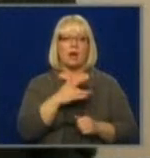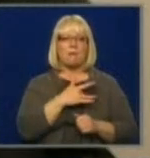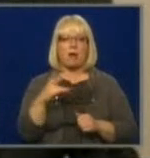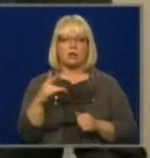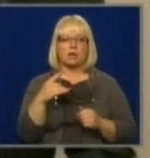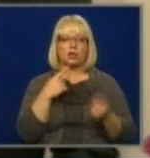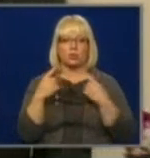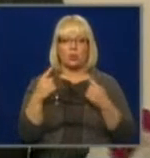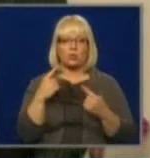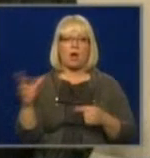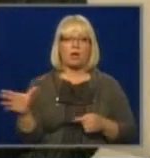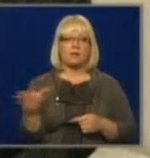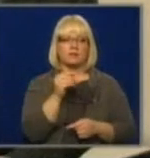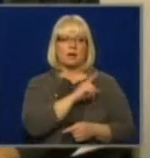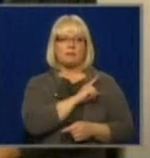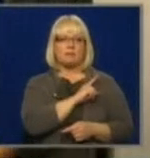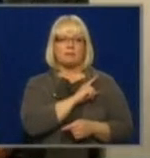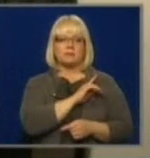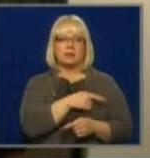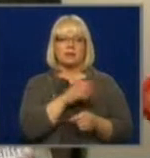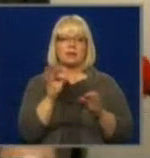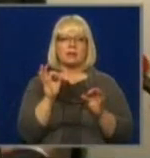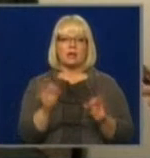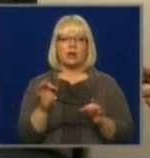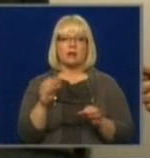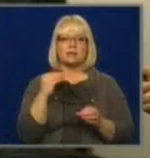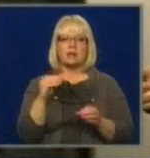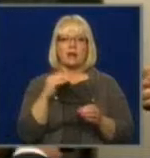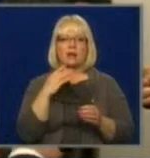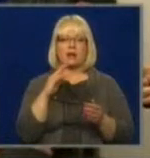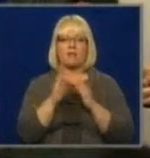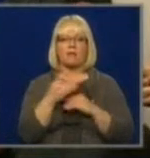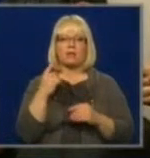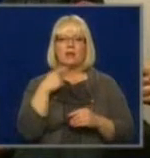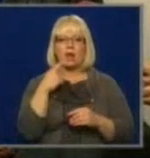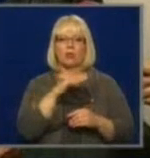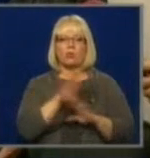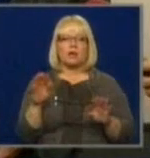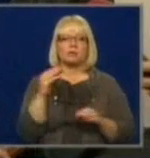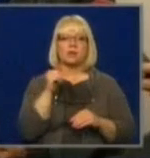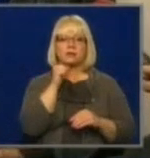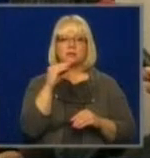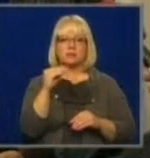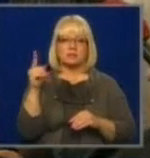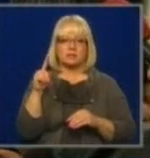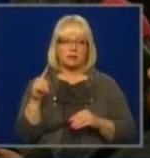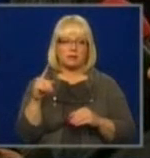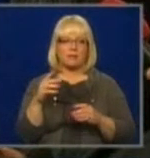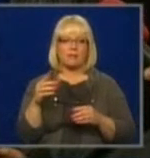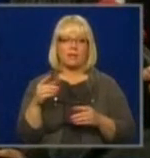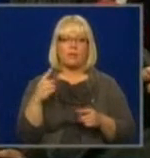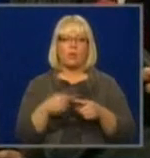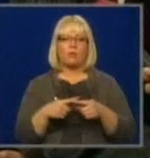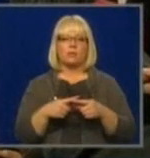runās ar visiem spēkiem un konkrēt Zatler Reforma partija nerunās tikai ar vienu partijas zaļu un zemnieku savienību. Un